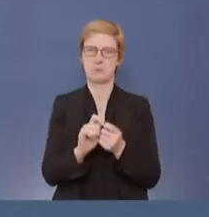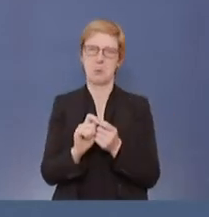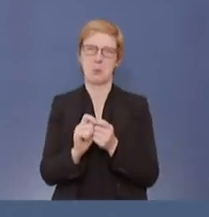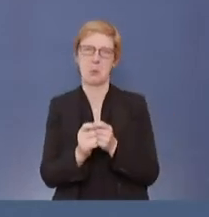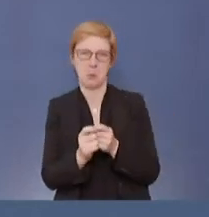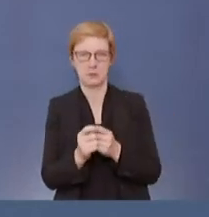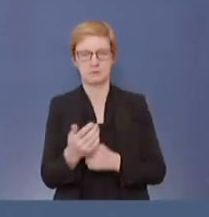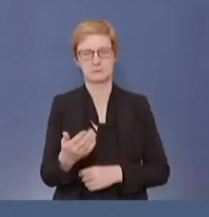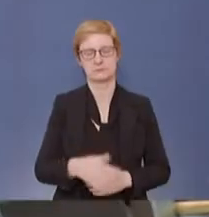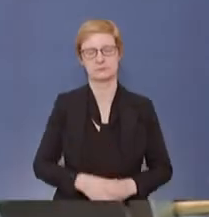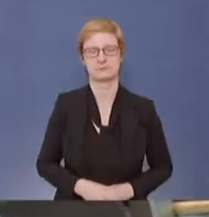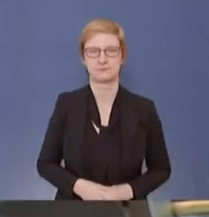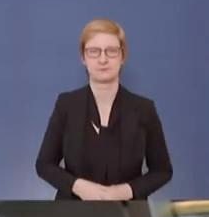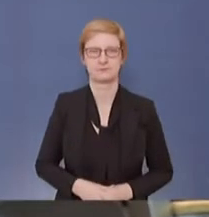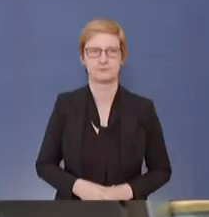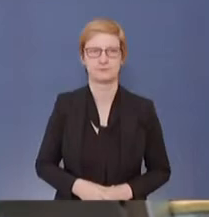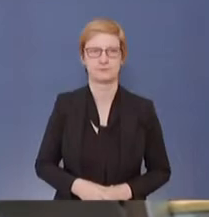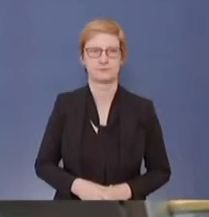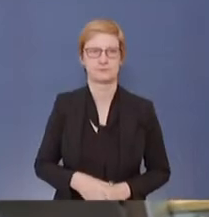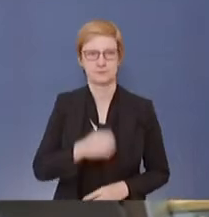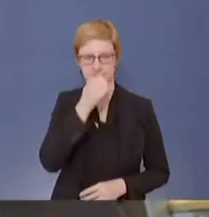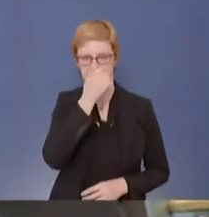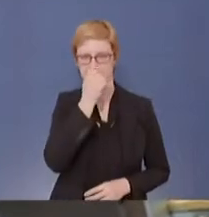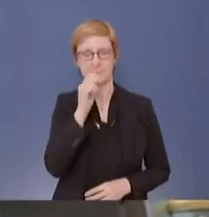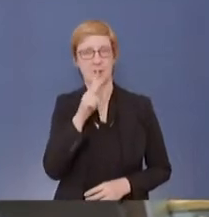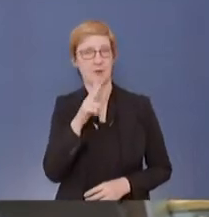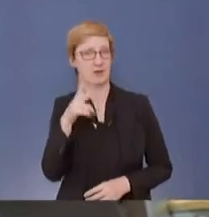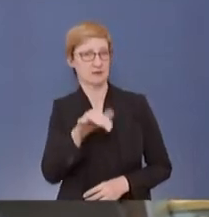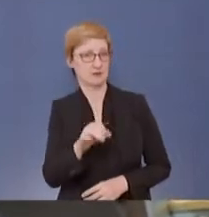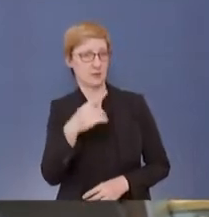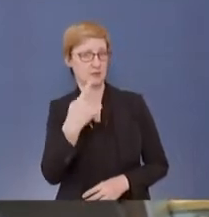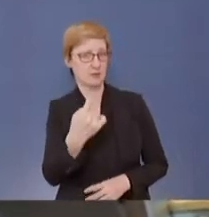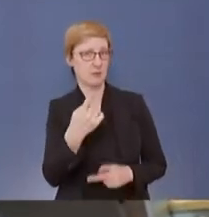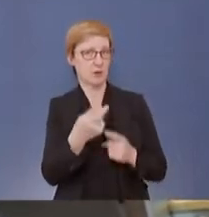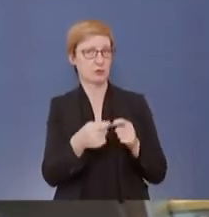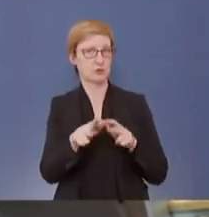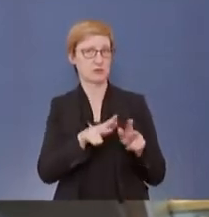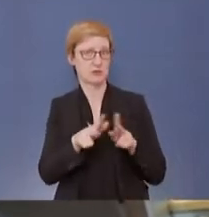Aber Herr Sabat, was löst das bei Ihnen aus als Vertreter der Bundesregierung?